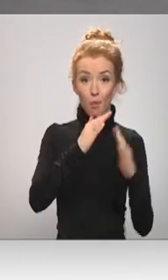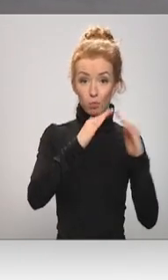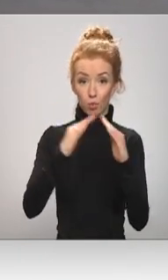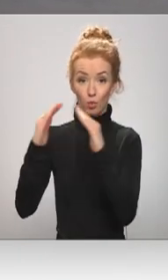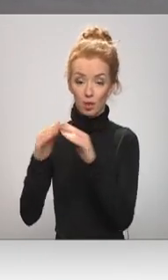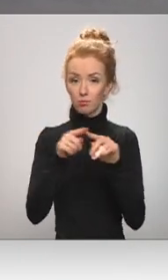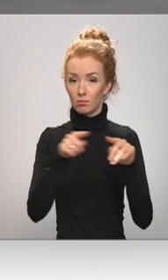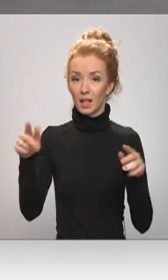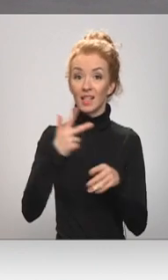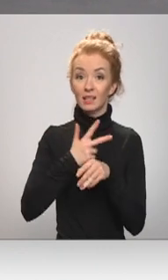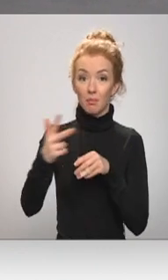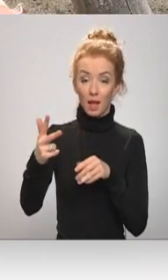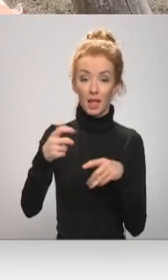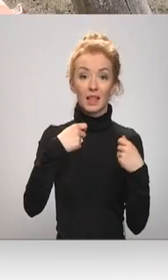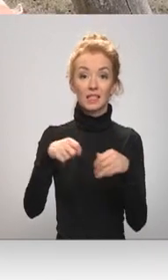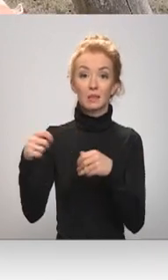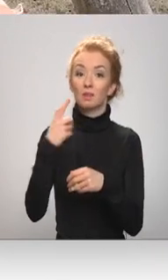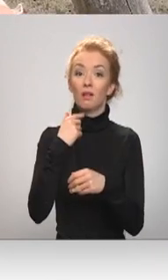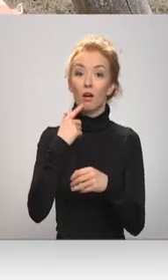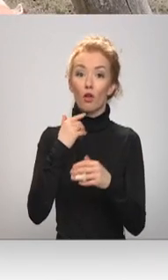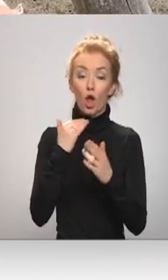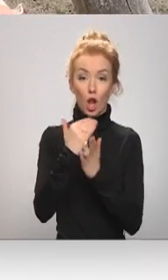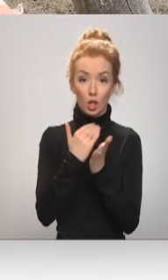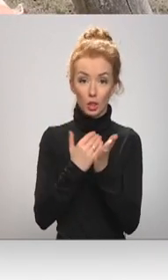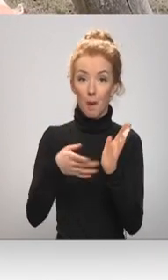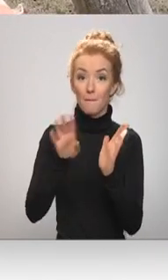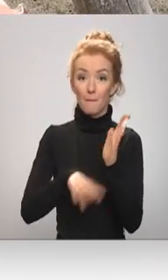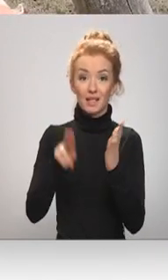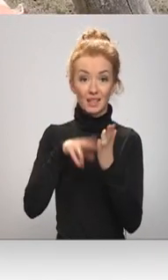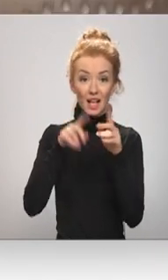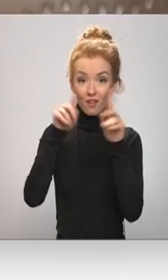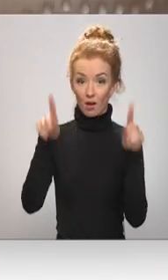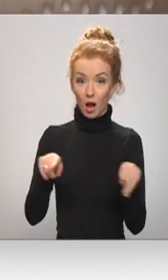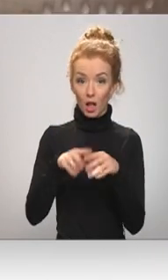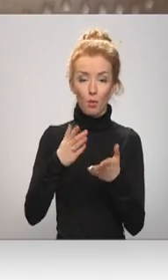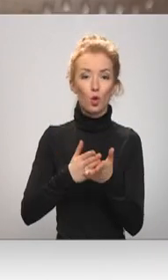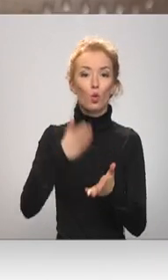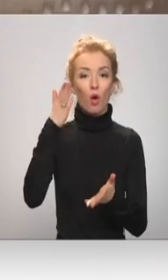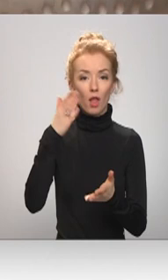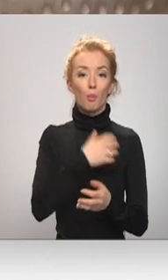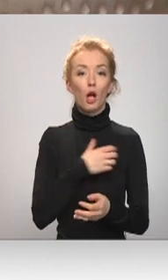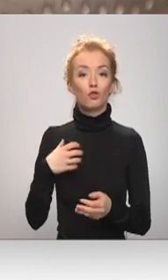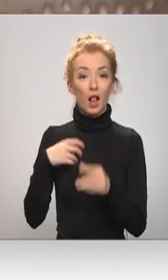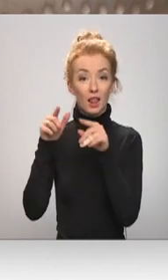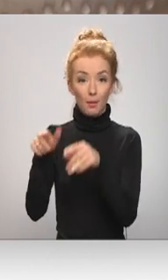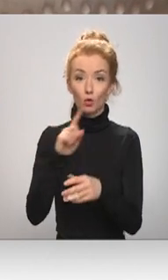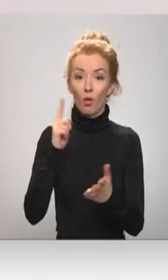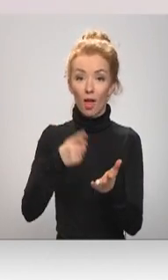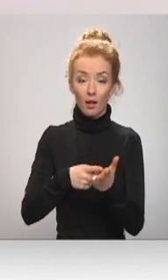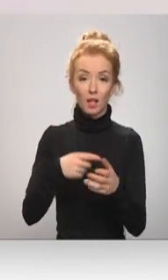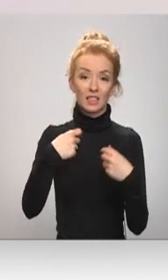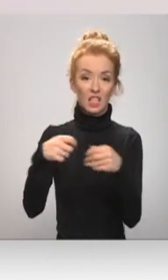metru distancei. Tirzniecības sarkanajā režīmā bez certifikātiem pagaidām varēs notikt pašvaldība noteiktās tirzniecības vietās.